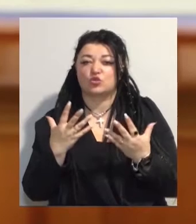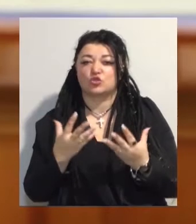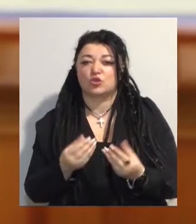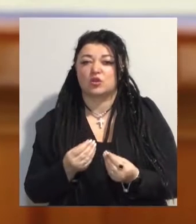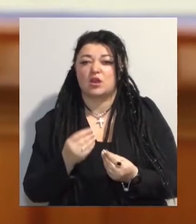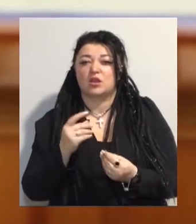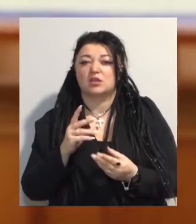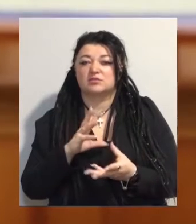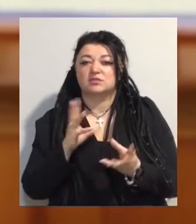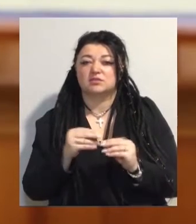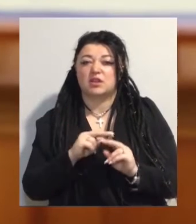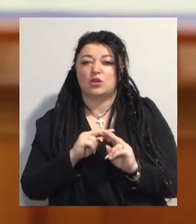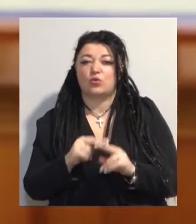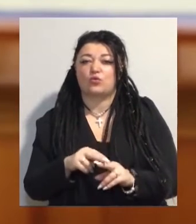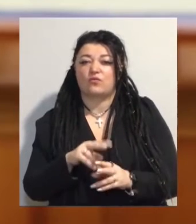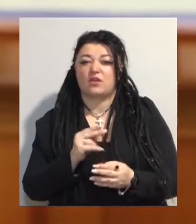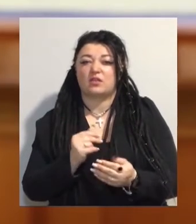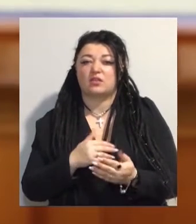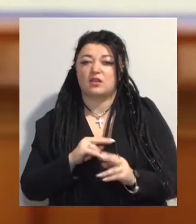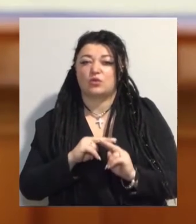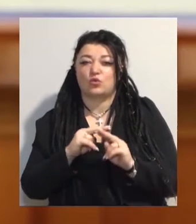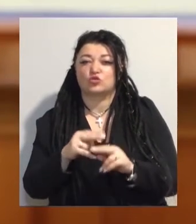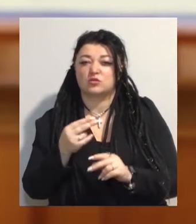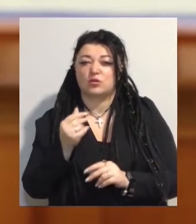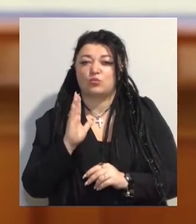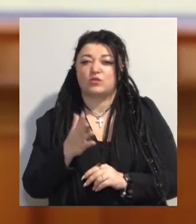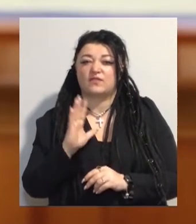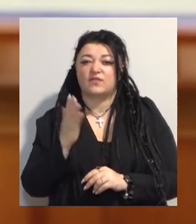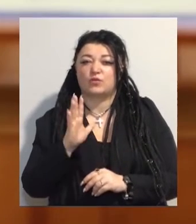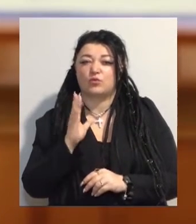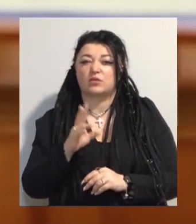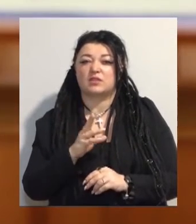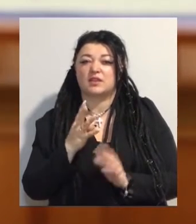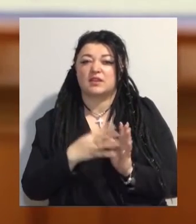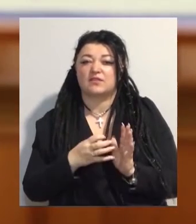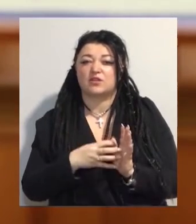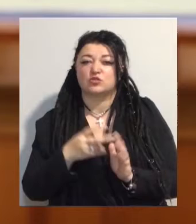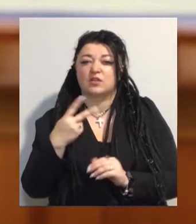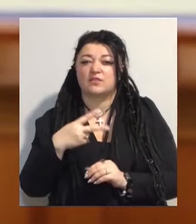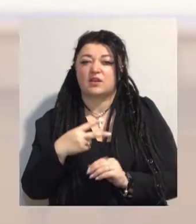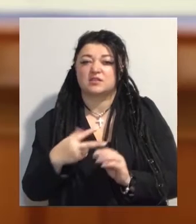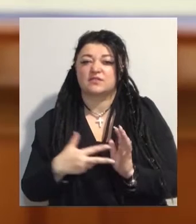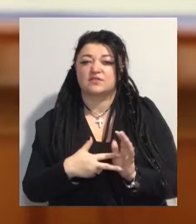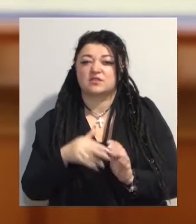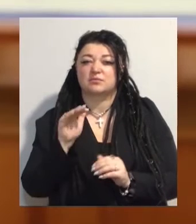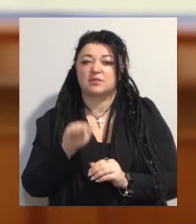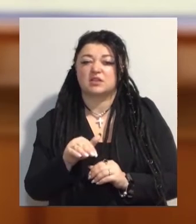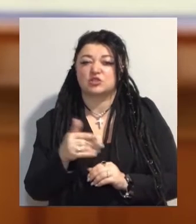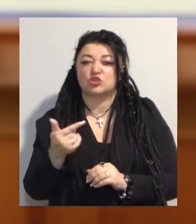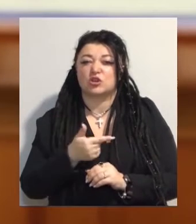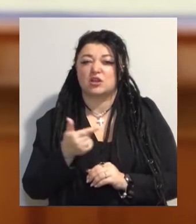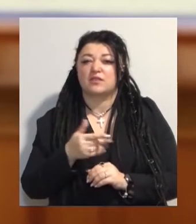рахуванням надходжень, які були у вівторок, надійшло 928 тисяч гривень. Було